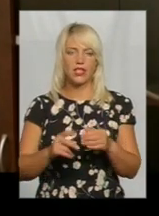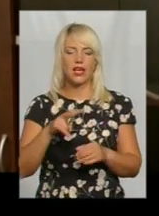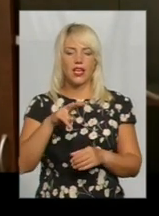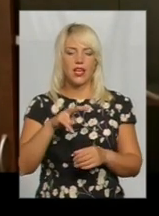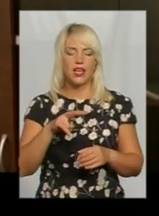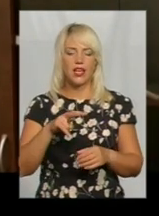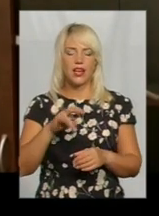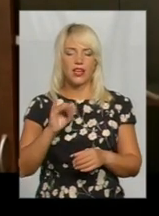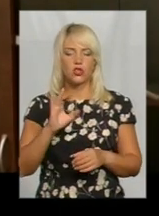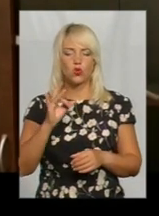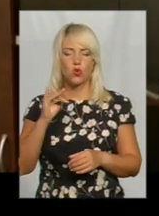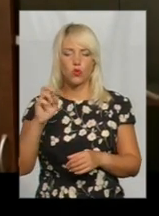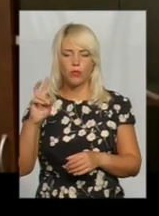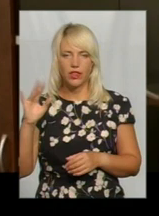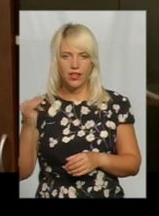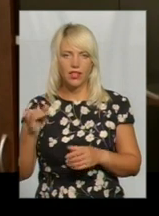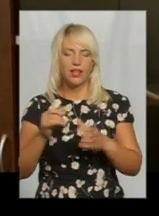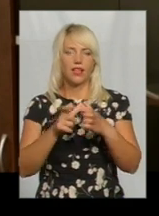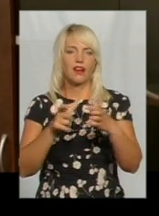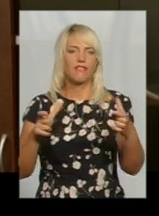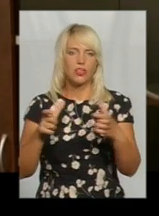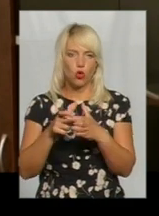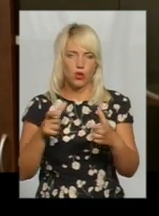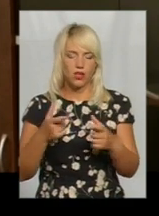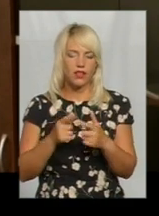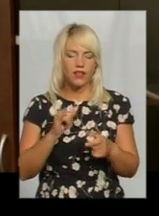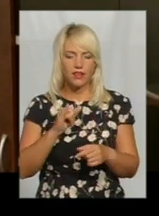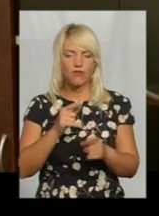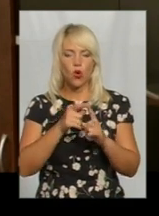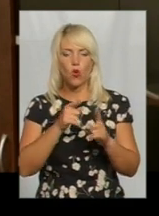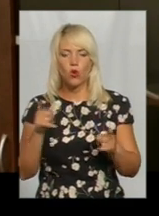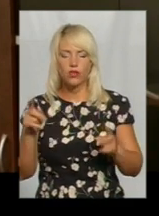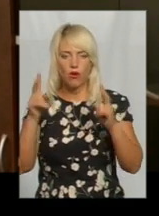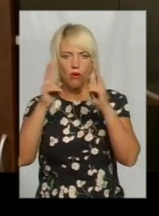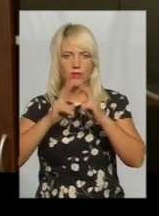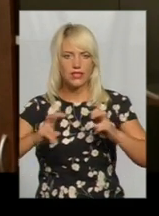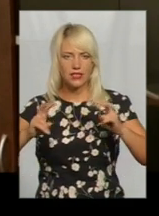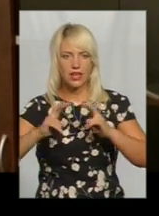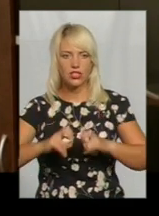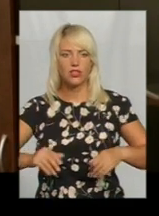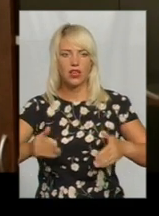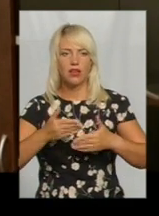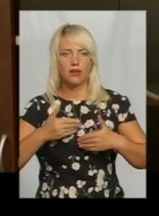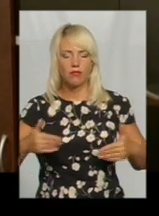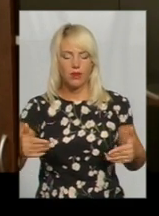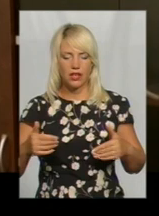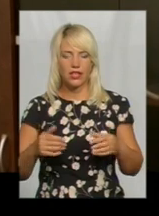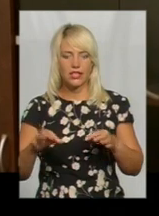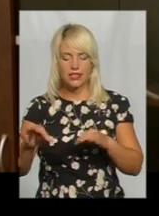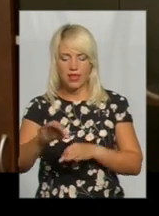на дану рубку. В ході обстеження ми замірили пні,